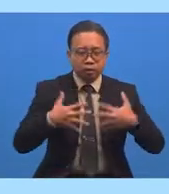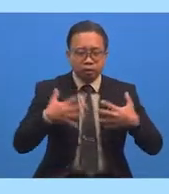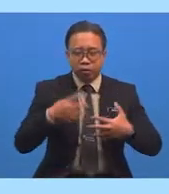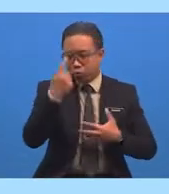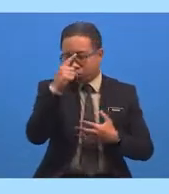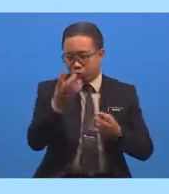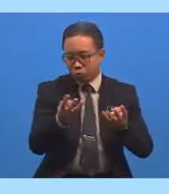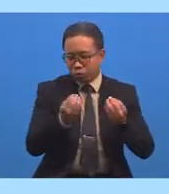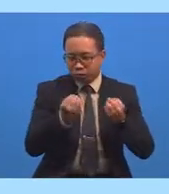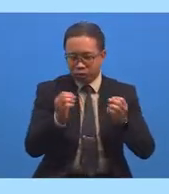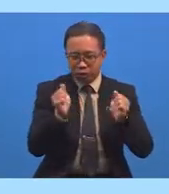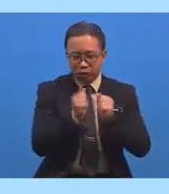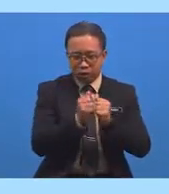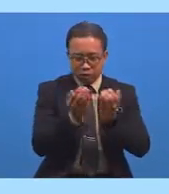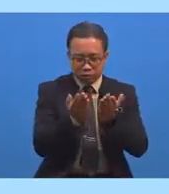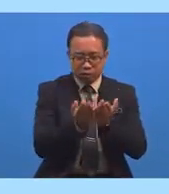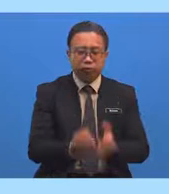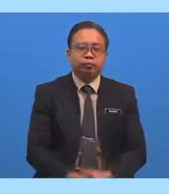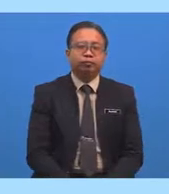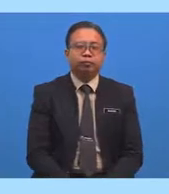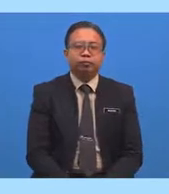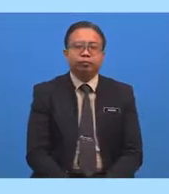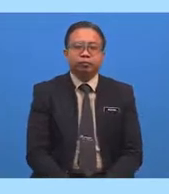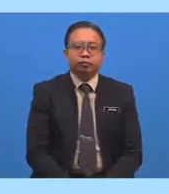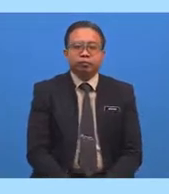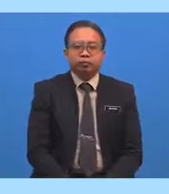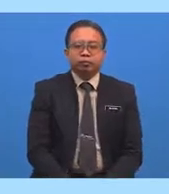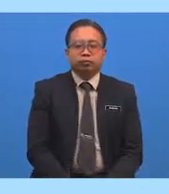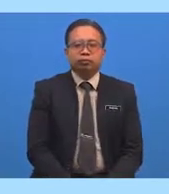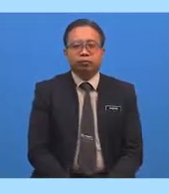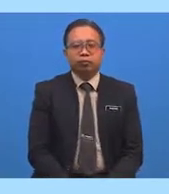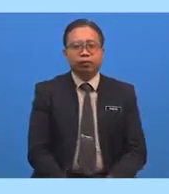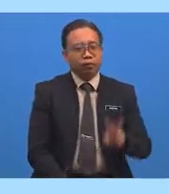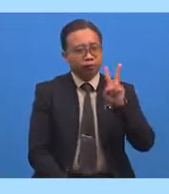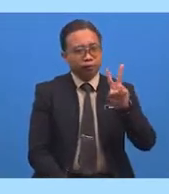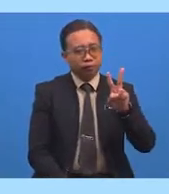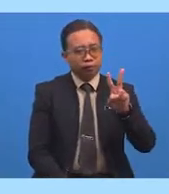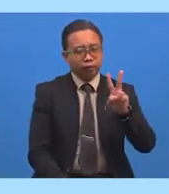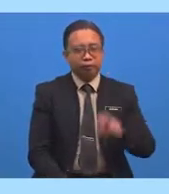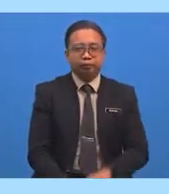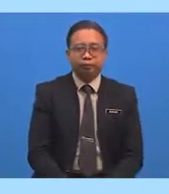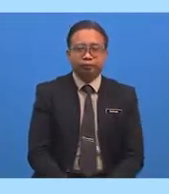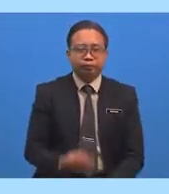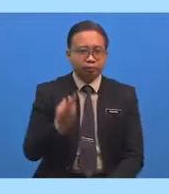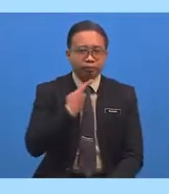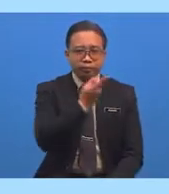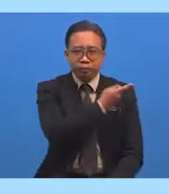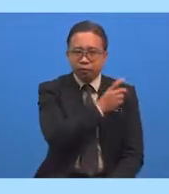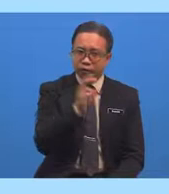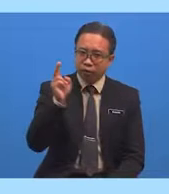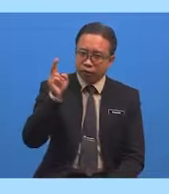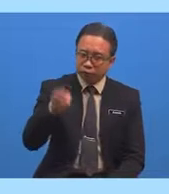Untuk Meminta Dengan Allah Pengajaran Yang Kedua Pula Kita Hendaklah